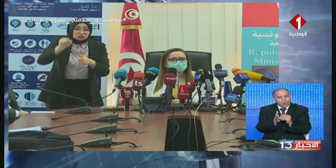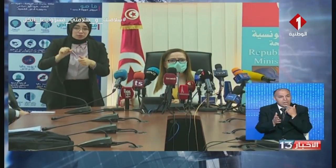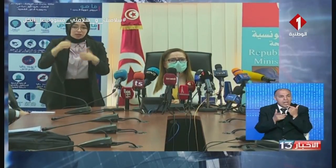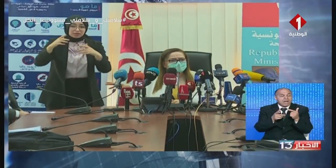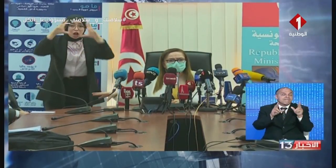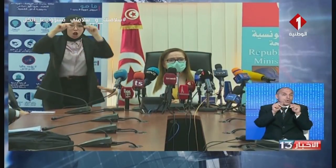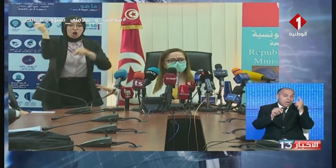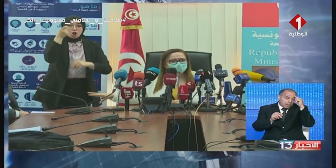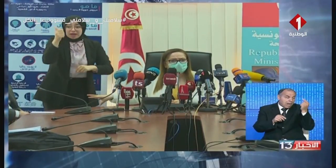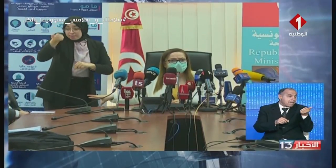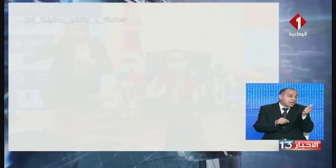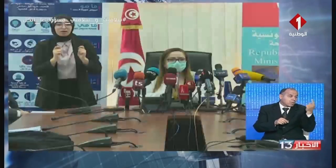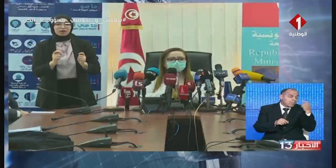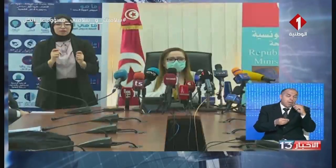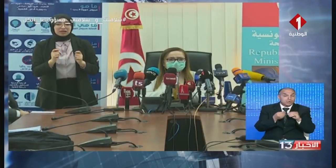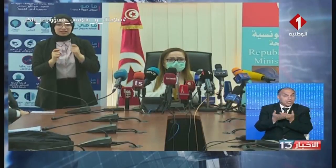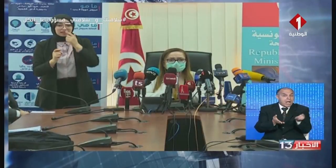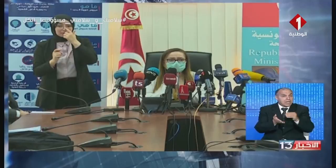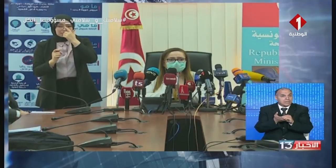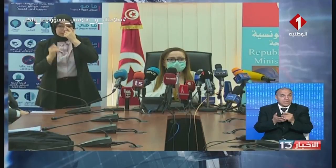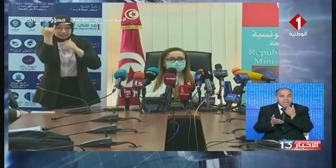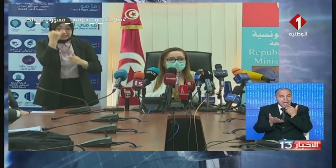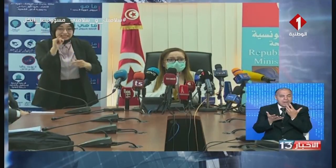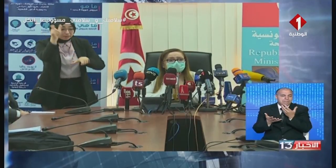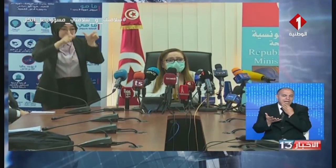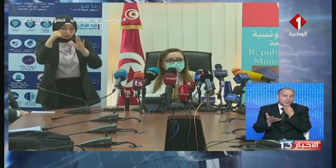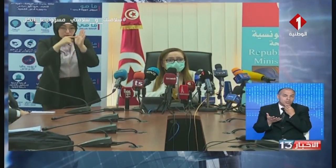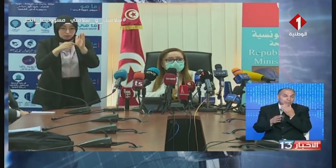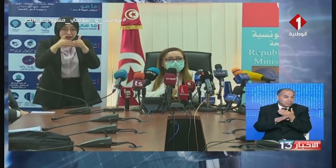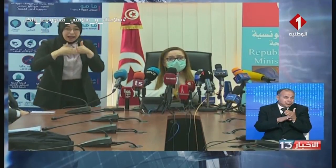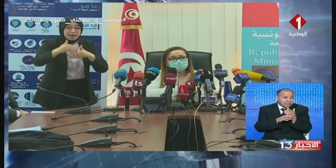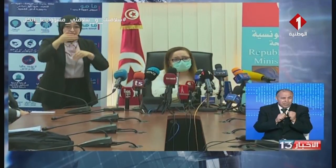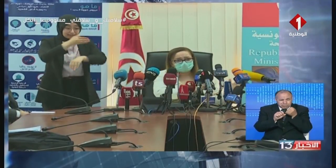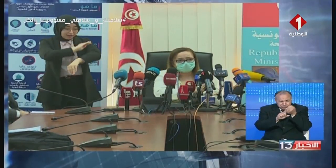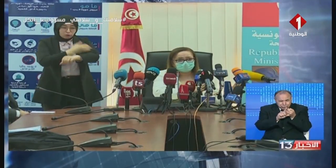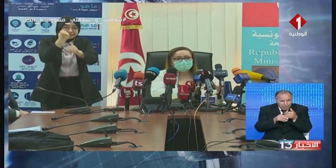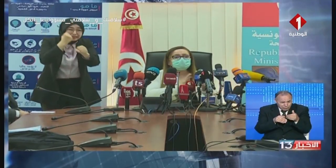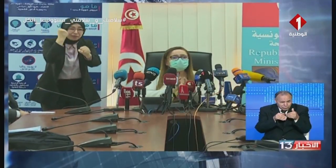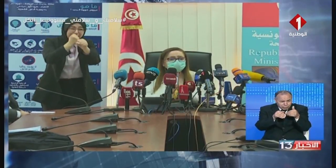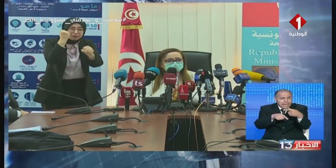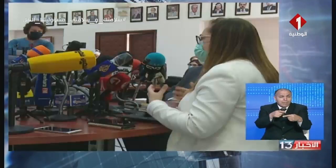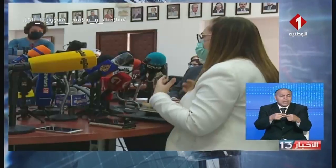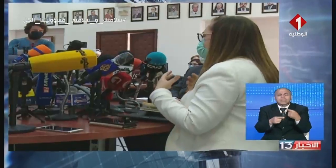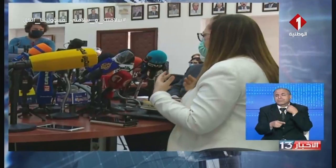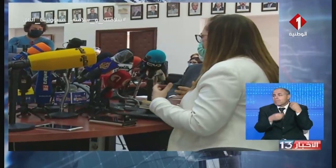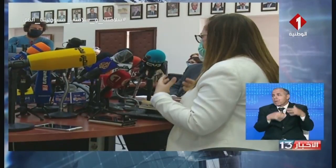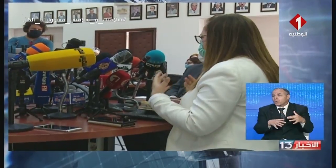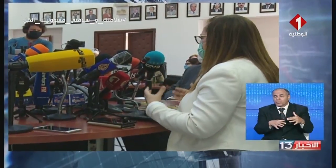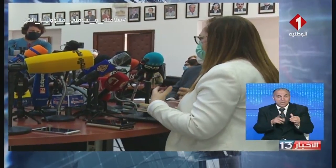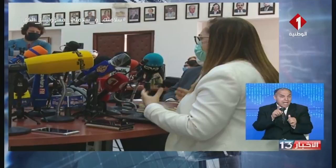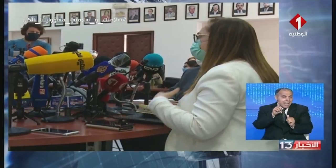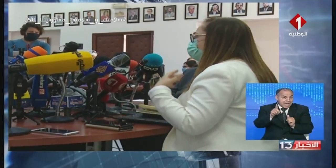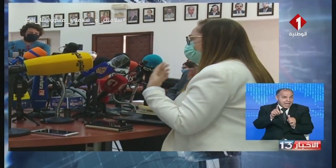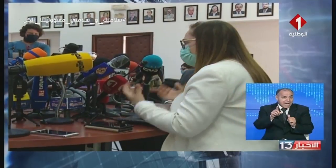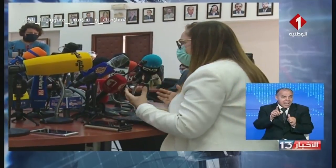وقع في لبنان البارح وأول البارح أنا إذا كان ما نكملوش الجهد الكبير اللي عملناه باش نخسروه وحول